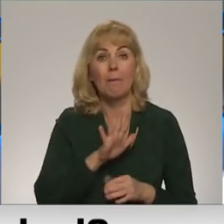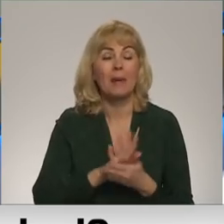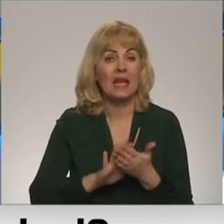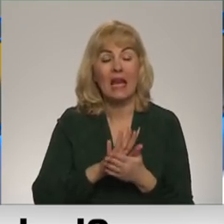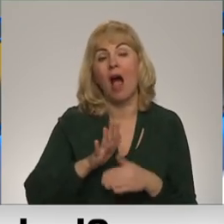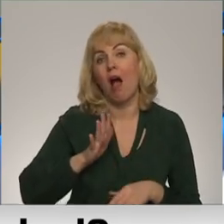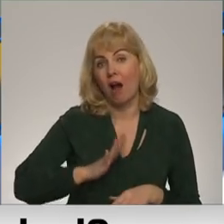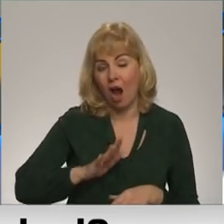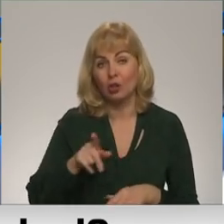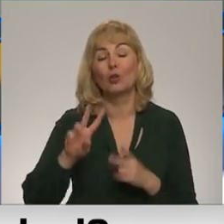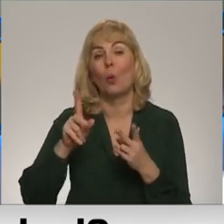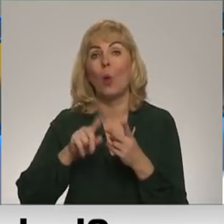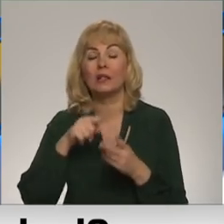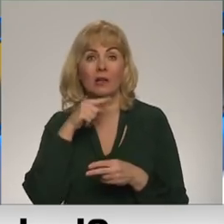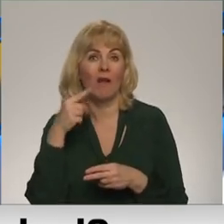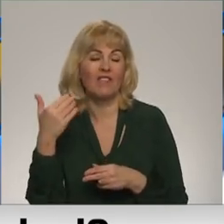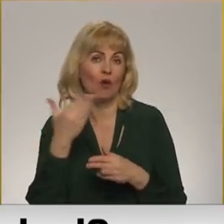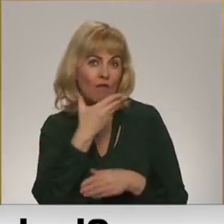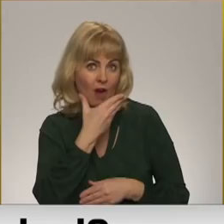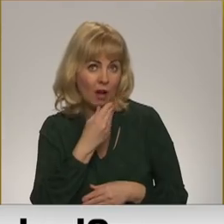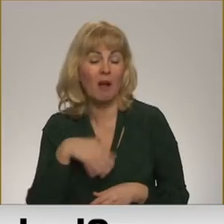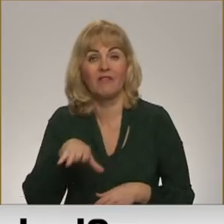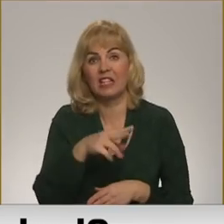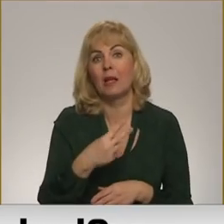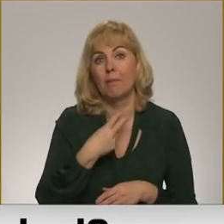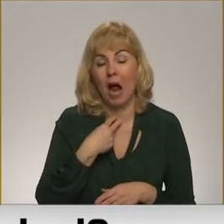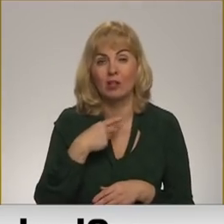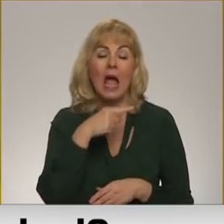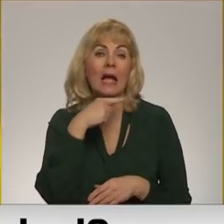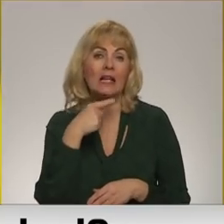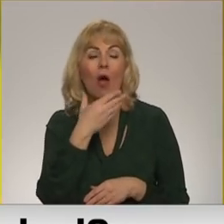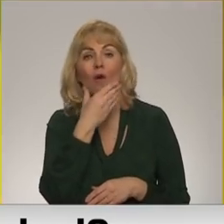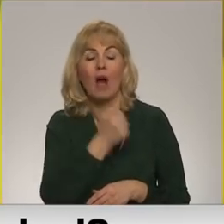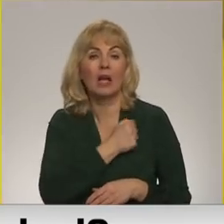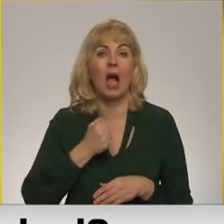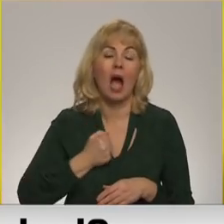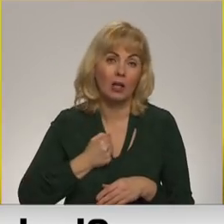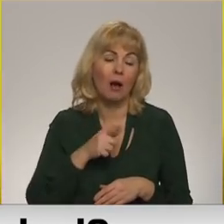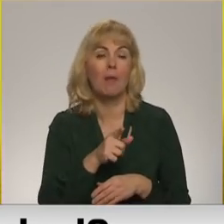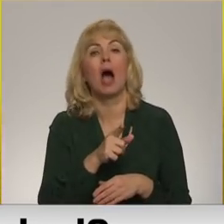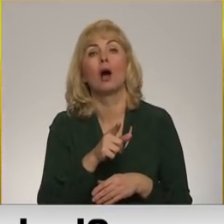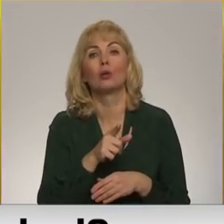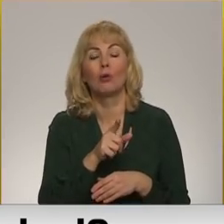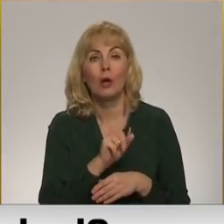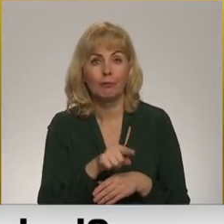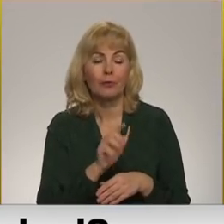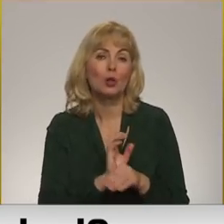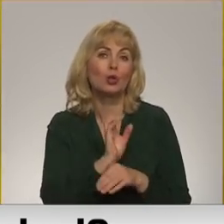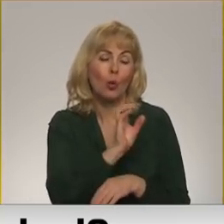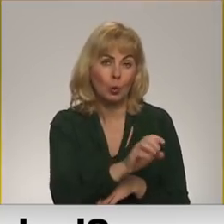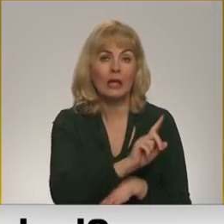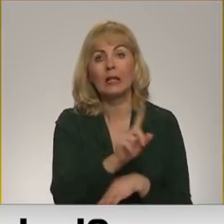vājumas, kas visus ir pārsteidzes. Šī vājā Krievijas armijas apgāde, vai tas ir būtisks